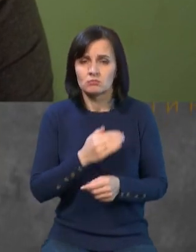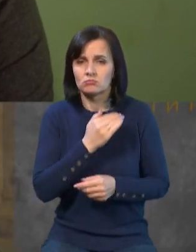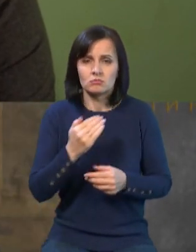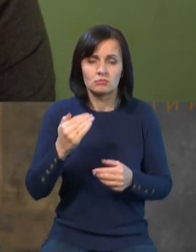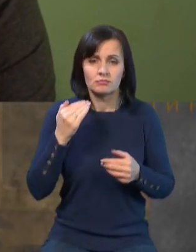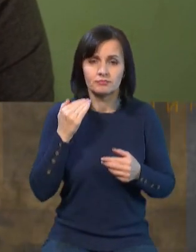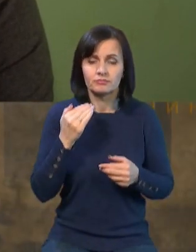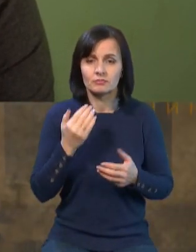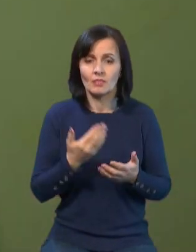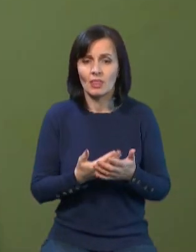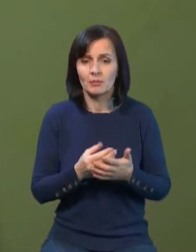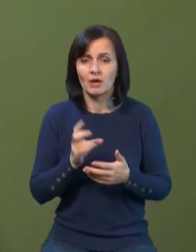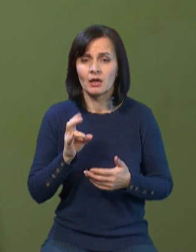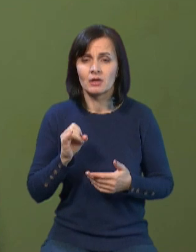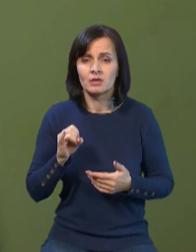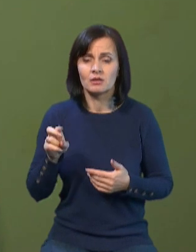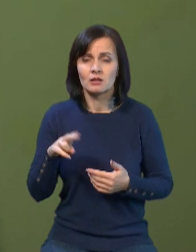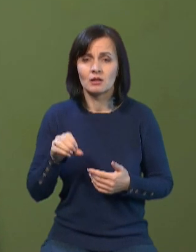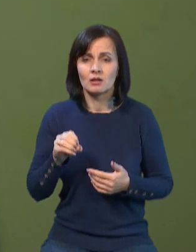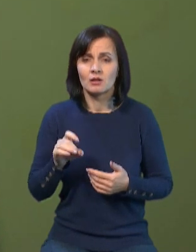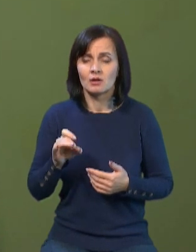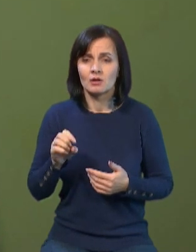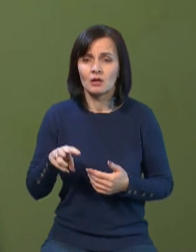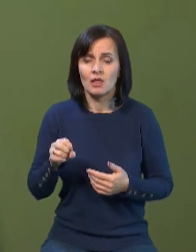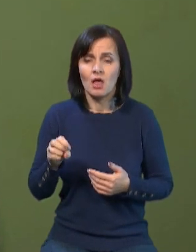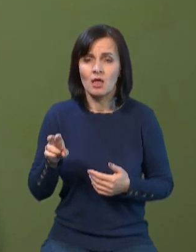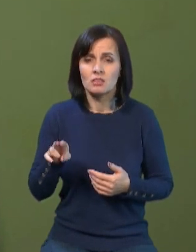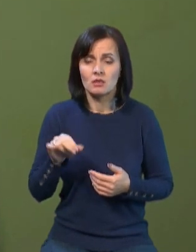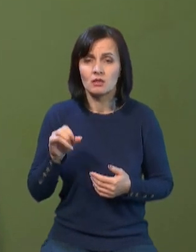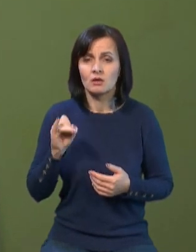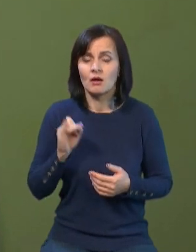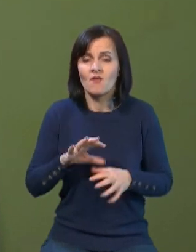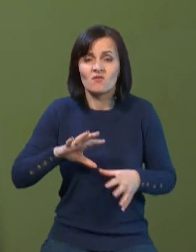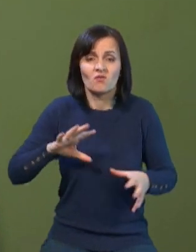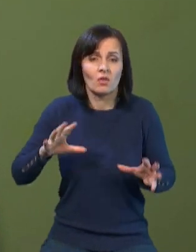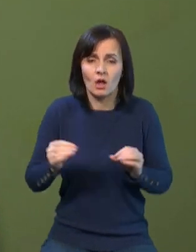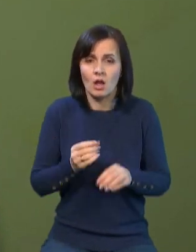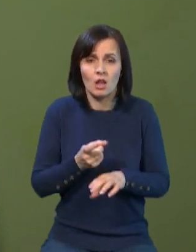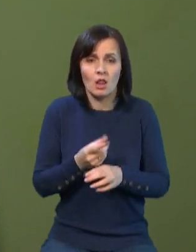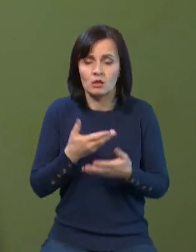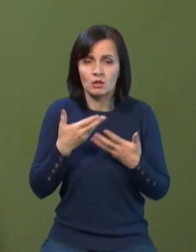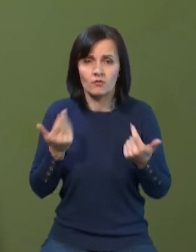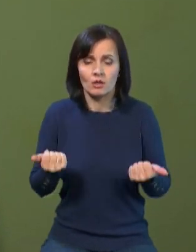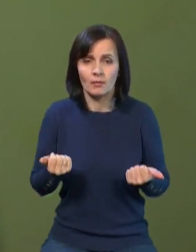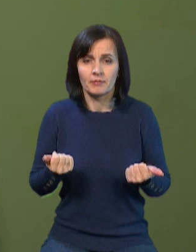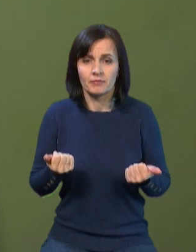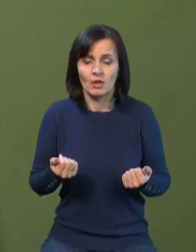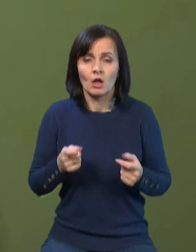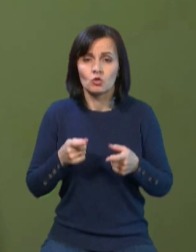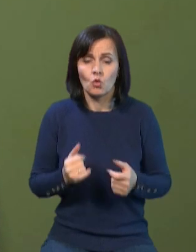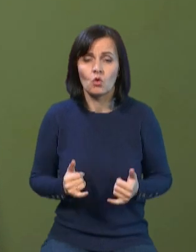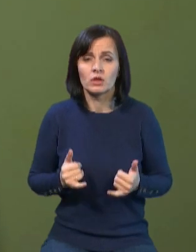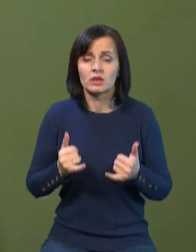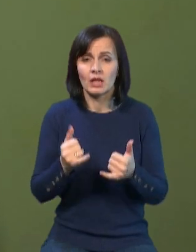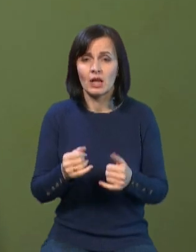танків, наприклад, як Нідерланди. Тобто, на озброєнні немає таких машин. Але навіть для тієї ж самої Німеччини